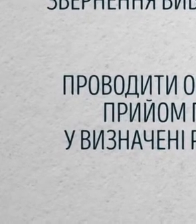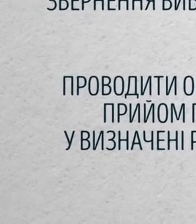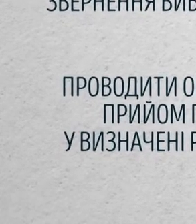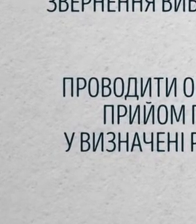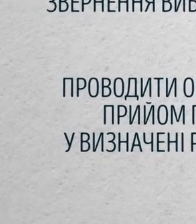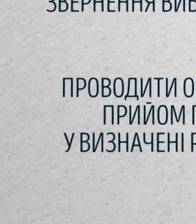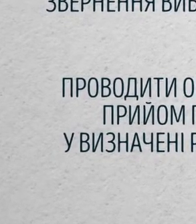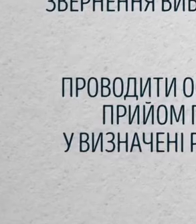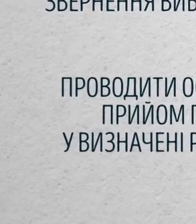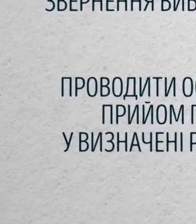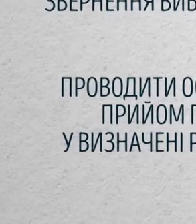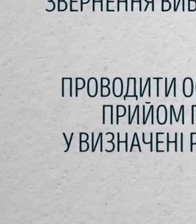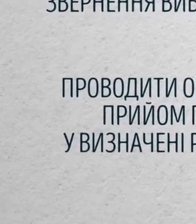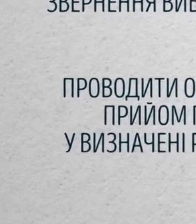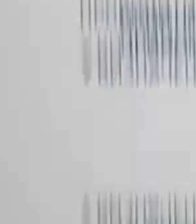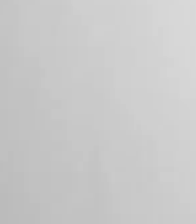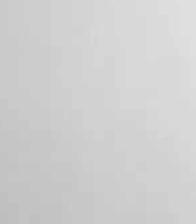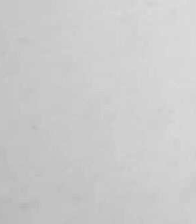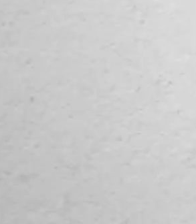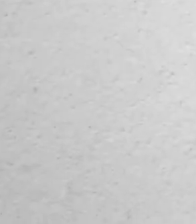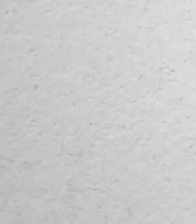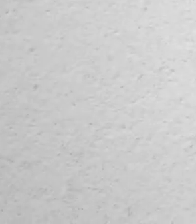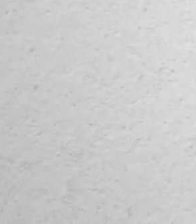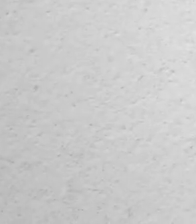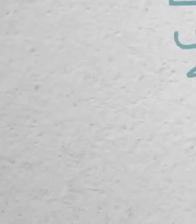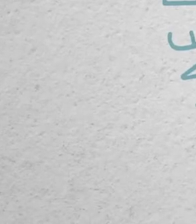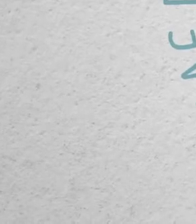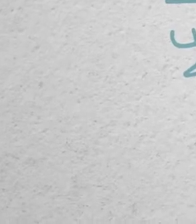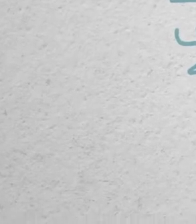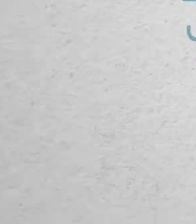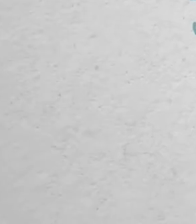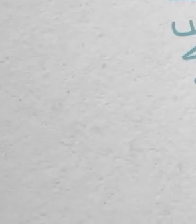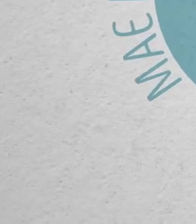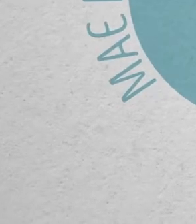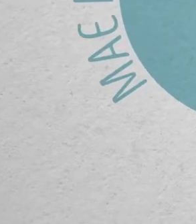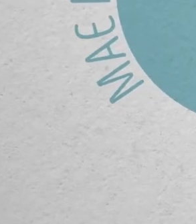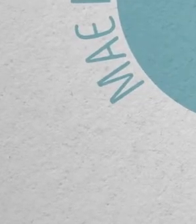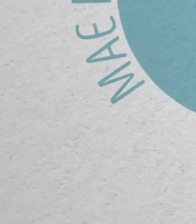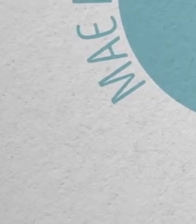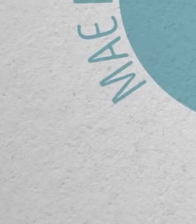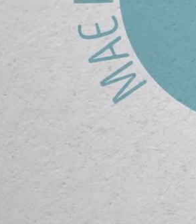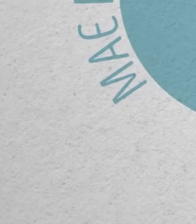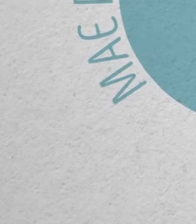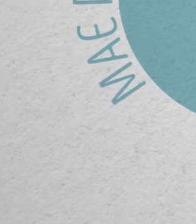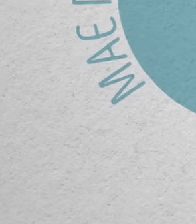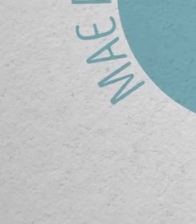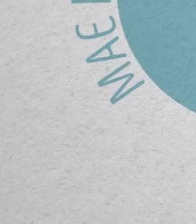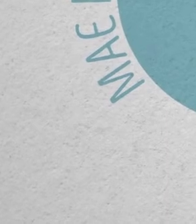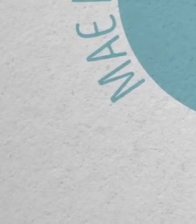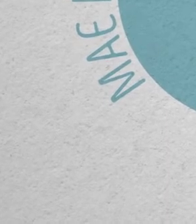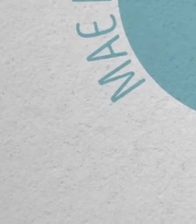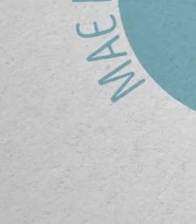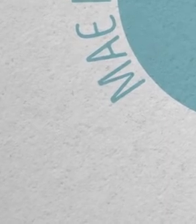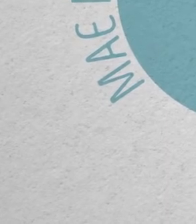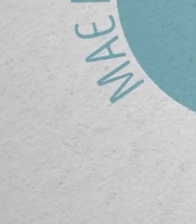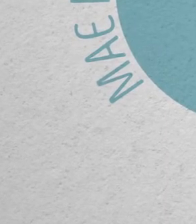у дні, визначені Верховною Радою України. Права народного депутата України. Пропонувати питання для розгляду